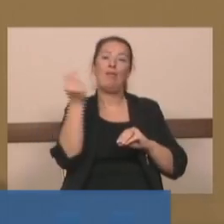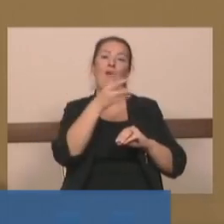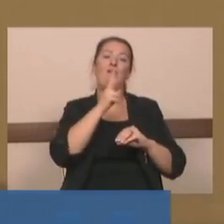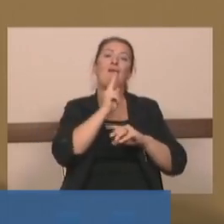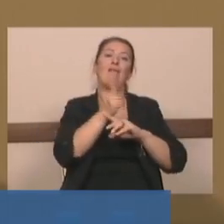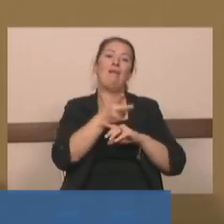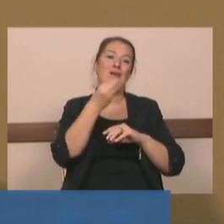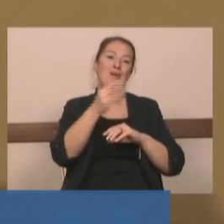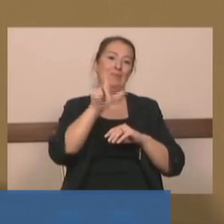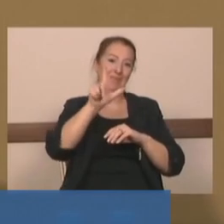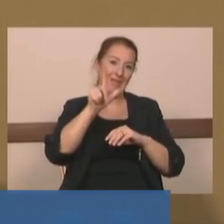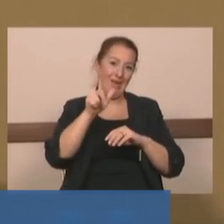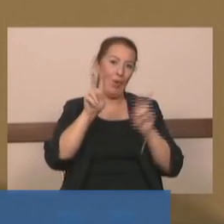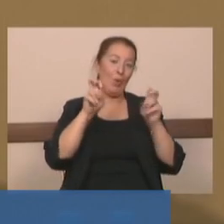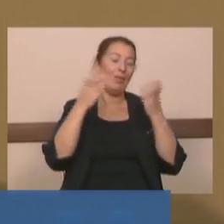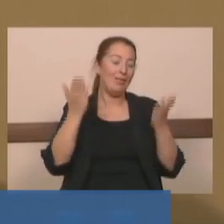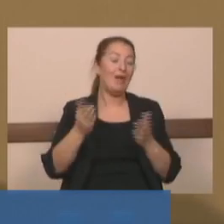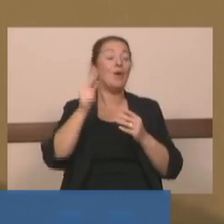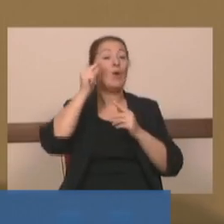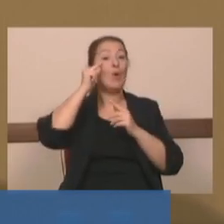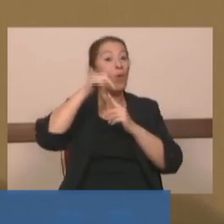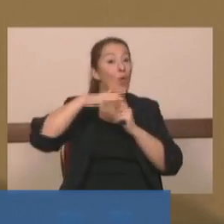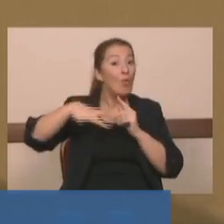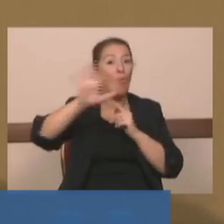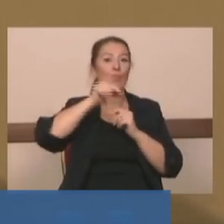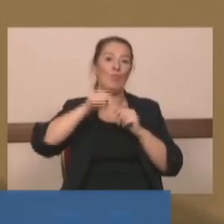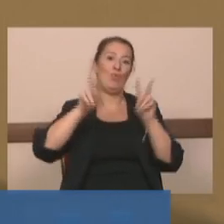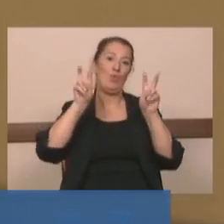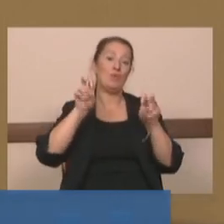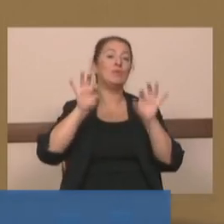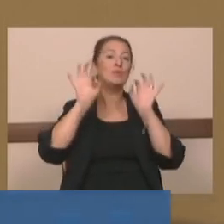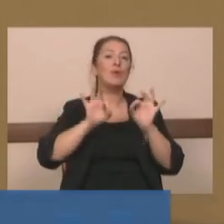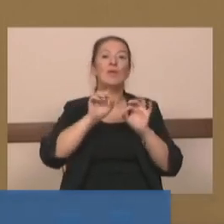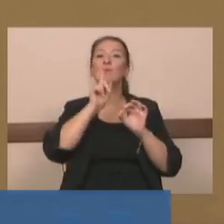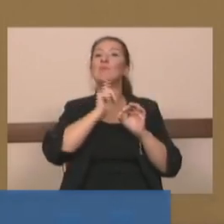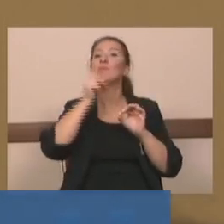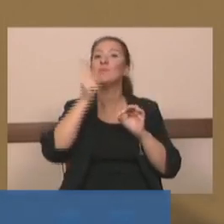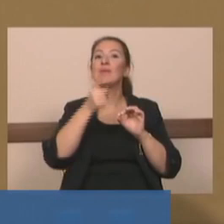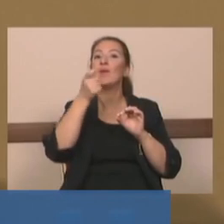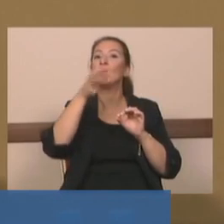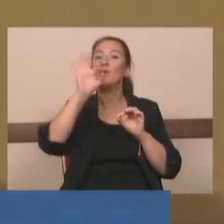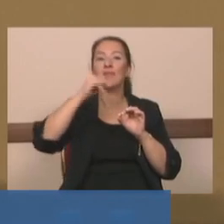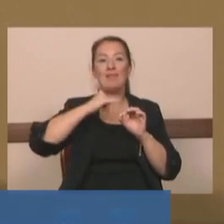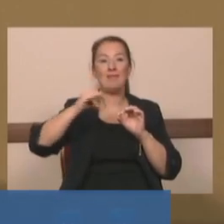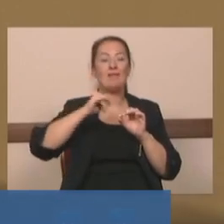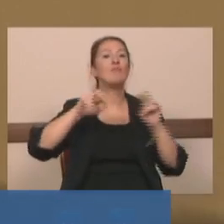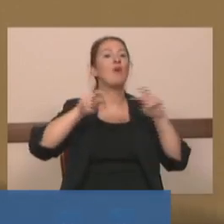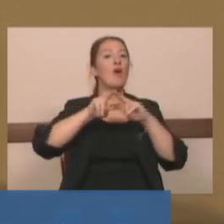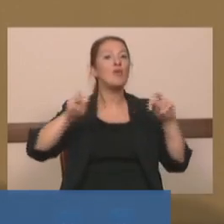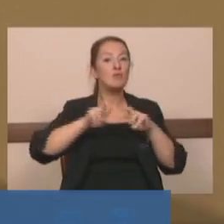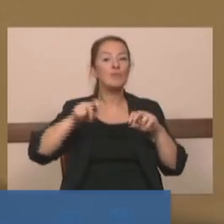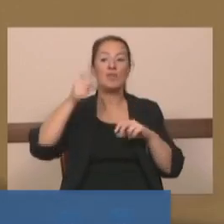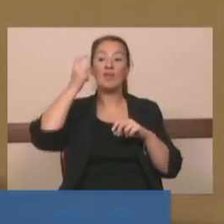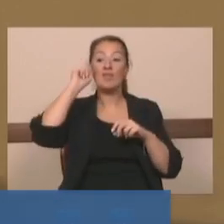hususlardır. Toplum toplum bu konuda şu anda yüzde doksana yakın araştırmalarda fikir